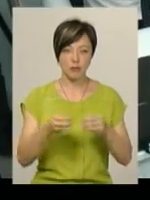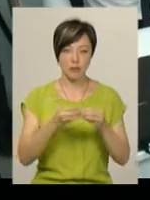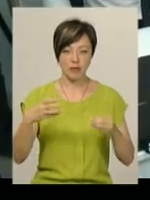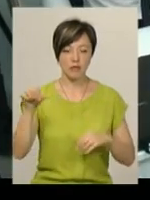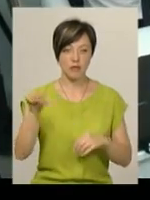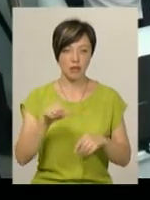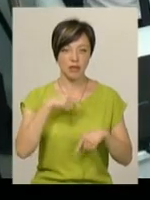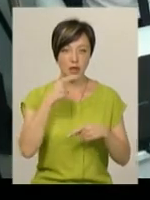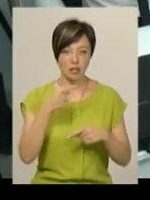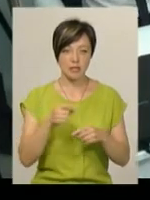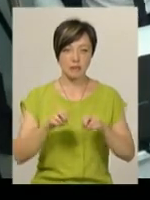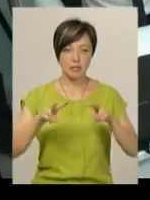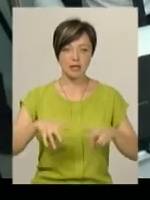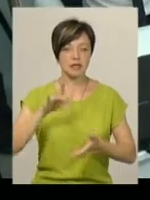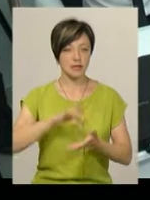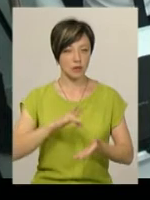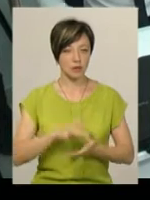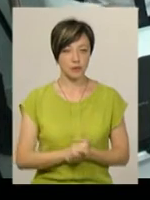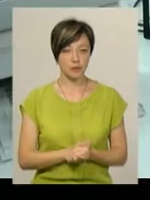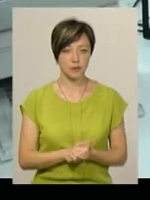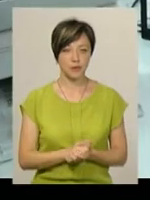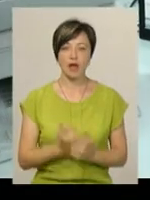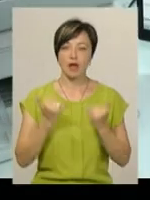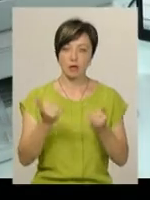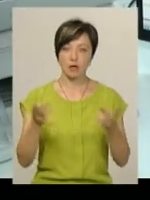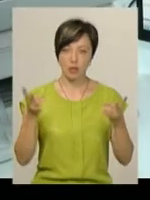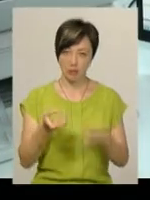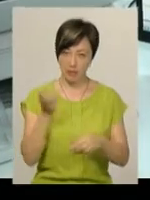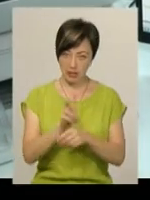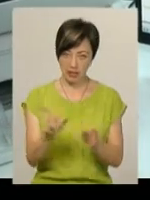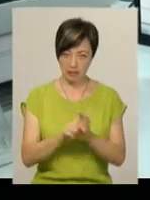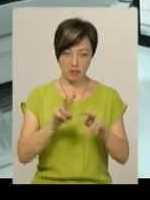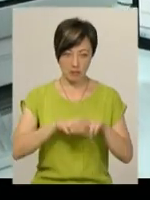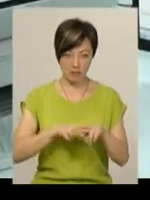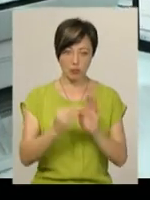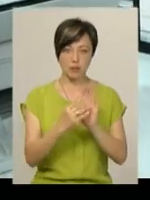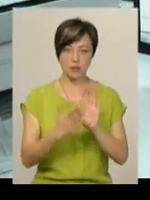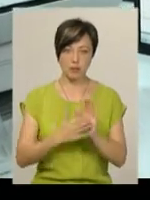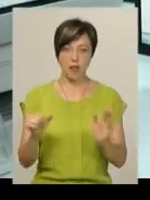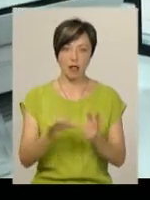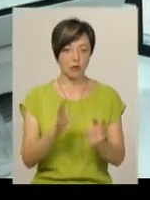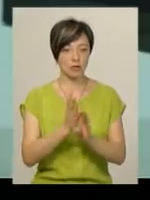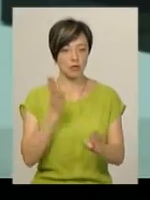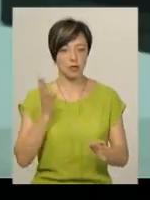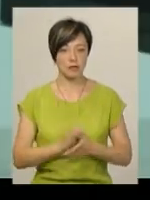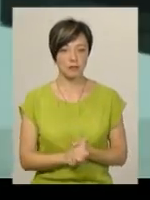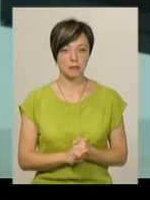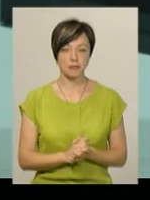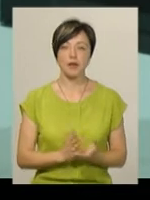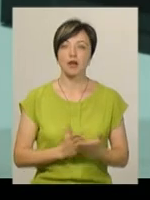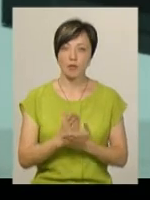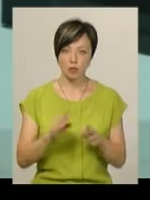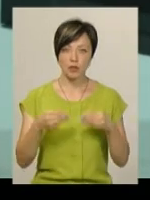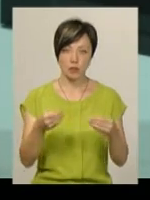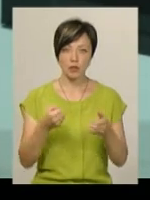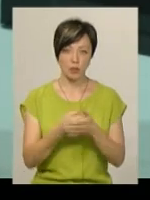хвилин, каже провідний спеціаліст центру Володимир Султан. Для цього треба прийти з паспортом і зареєструватись в електронній черзі. Послуга надається